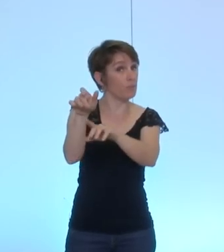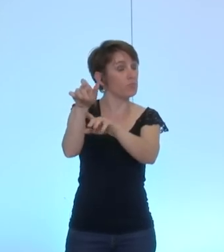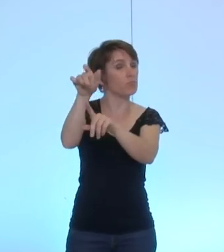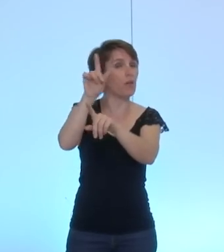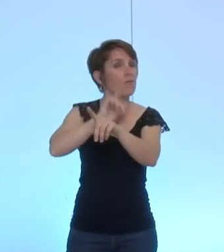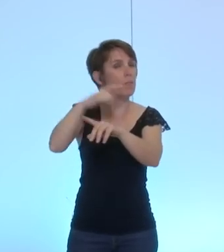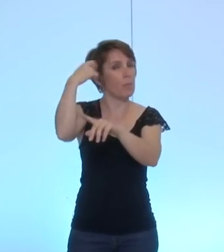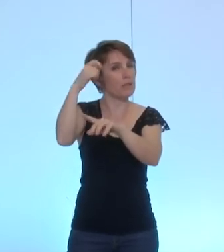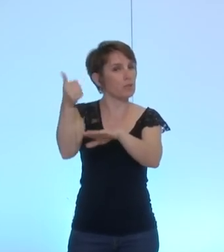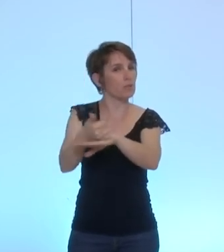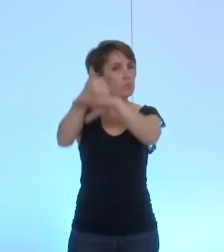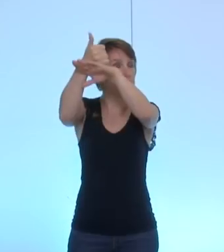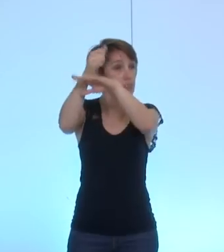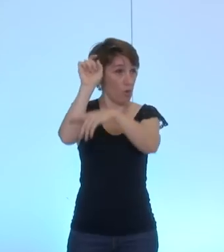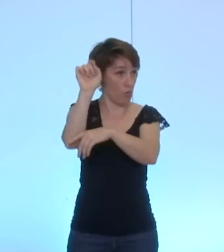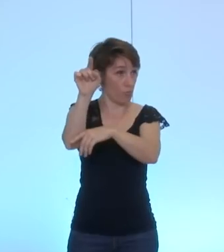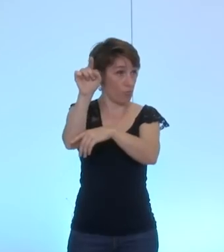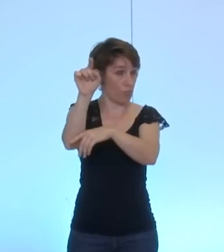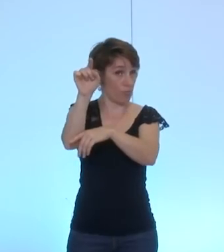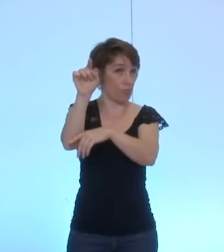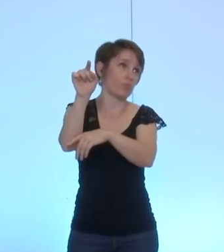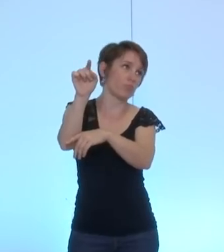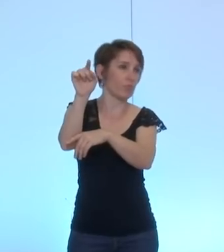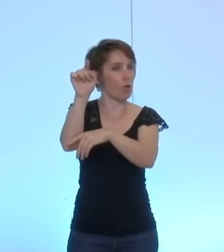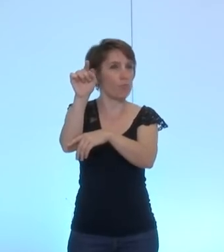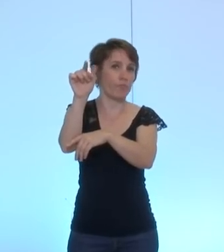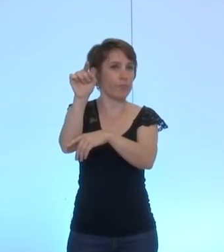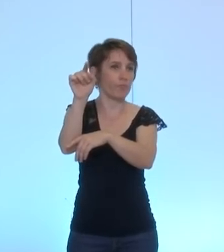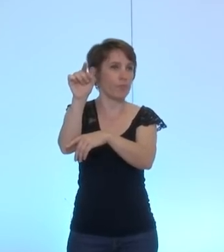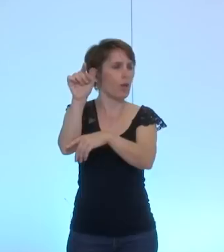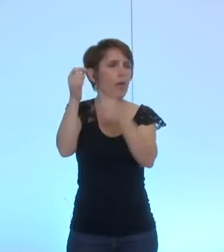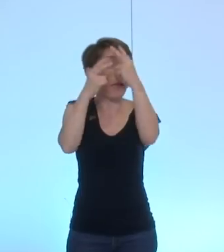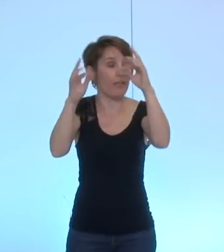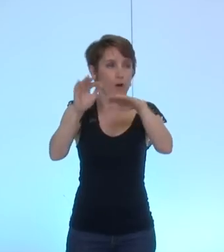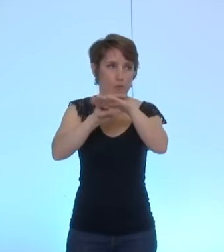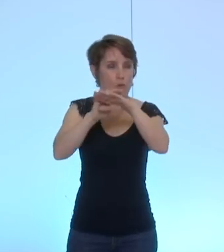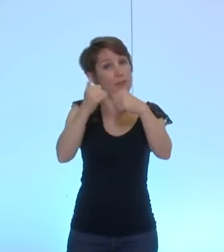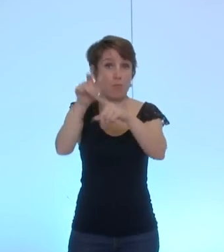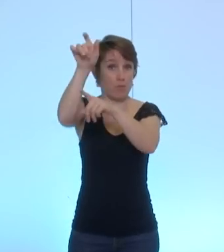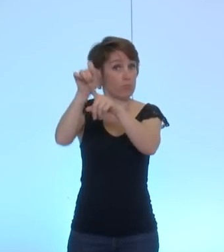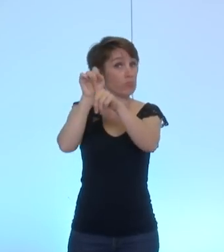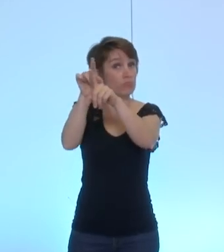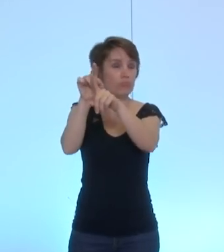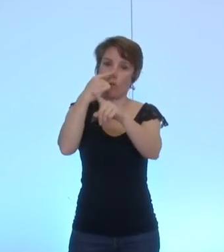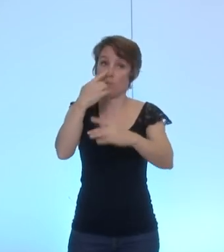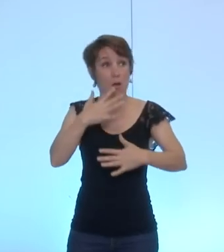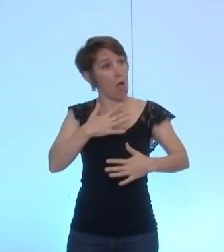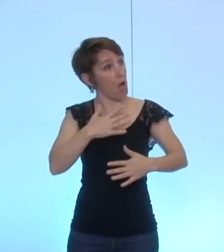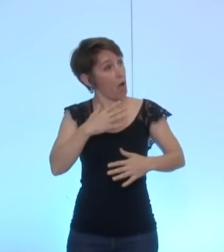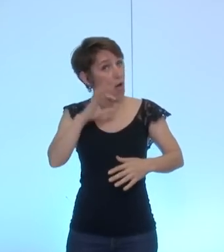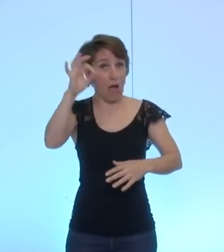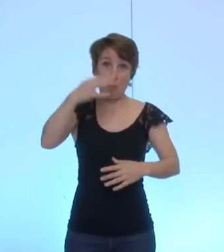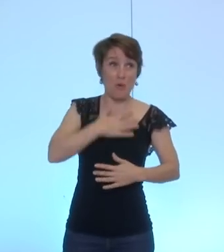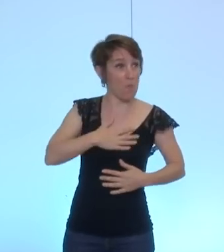ravie, on peut dire, au-delà de toute considération politique, effectivement, de se dire que peut-être elle